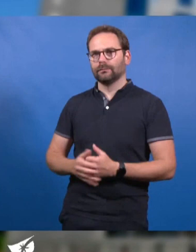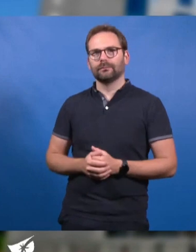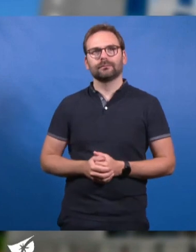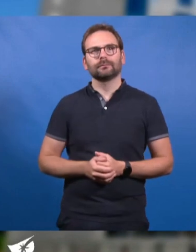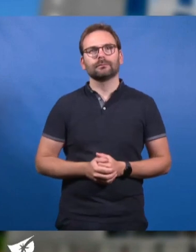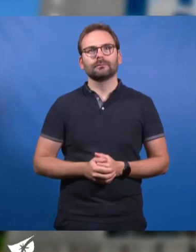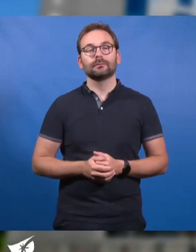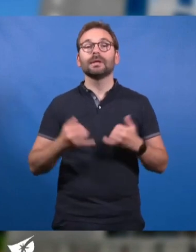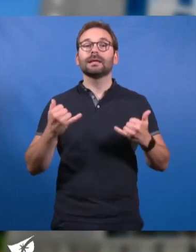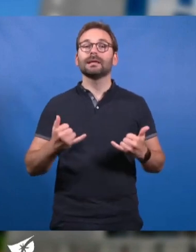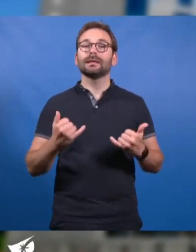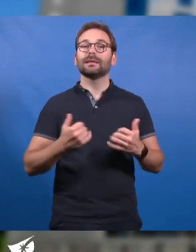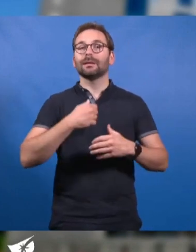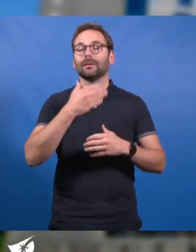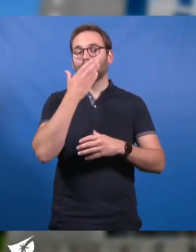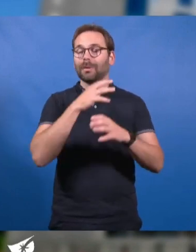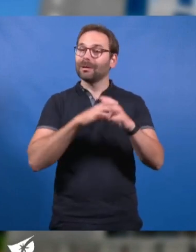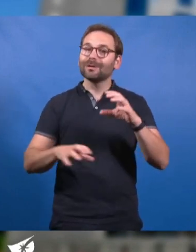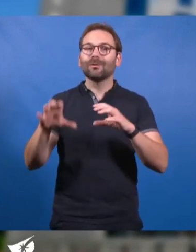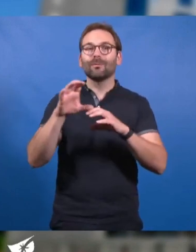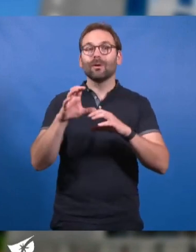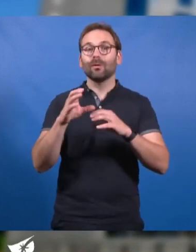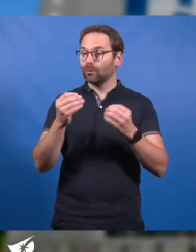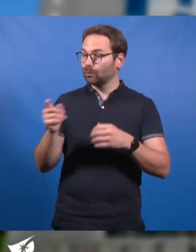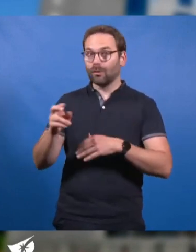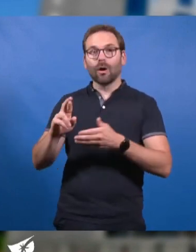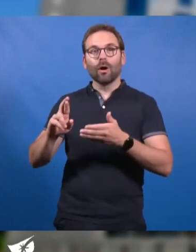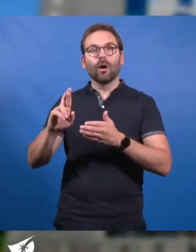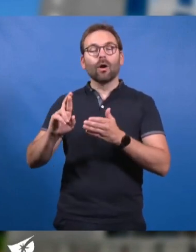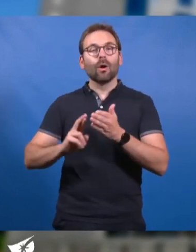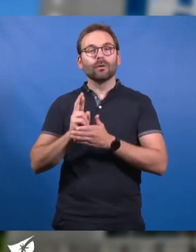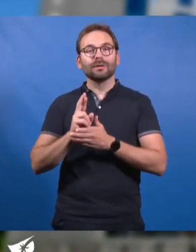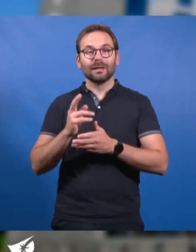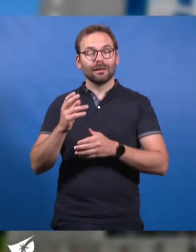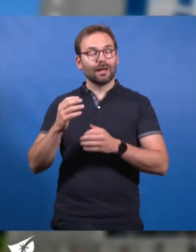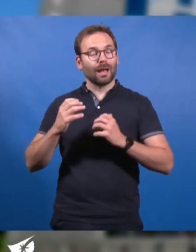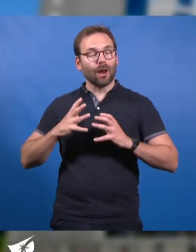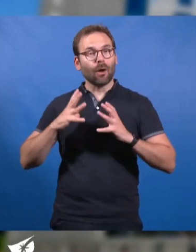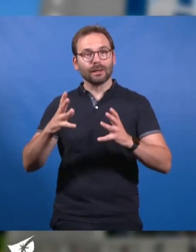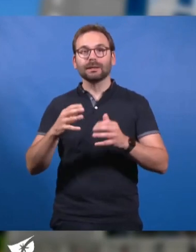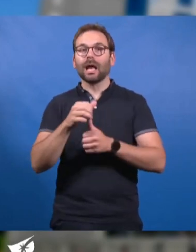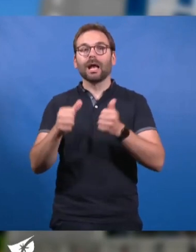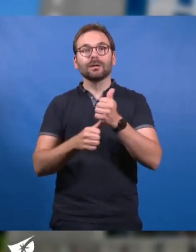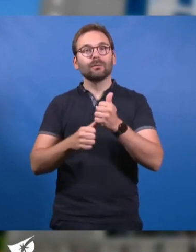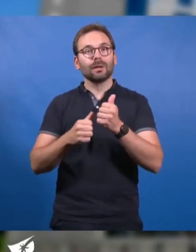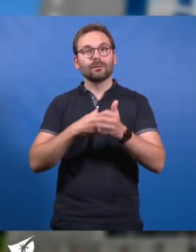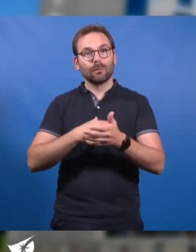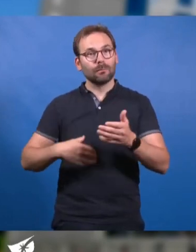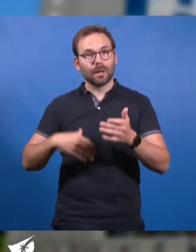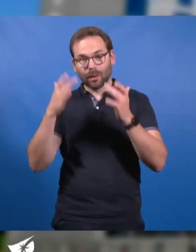Ici, dans notre belle métropole, c'est à Reusé qu'elle s'est d'abord mobilisée, où elle est devenue adjointe au maire chargée de la culture,